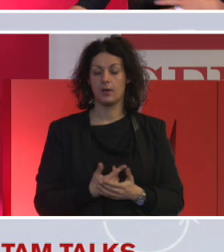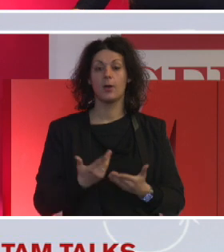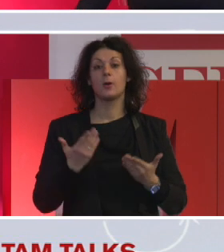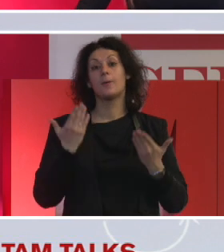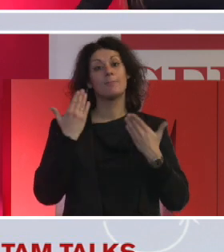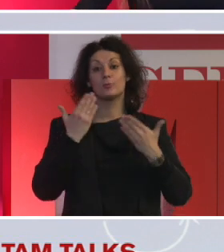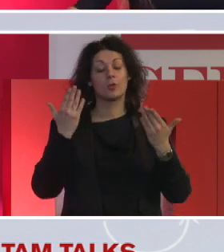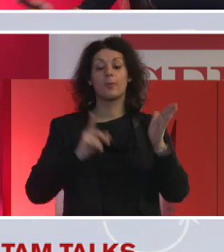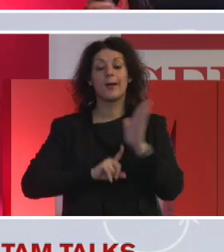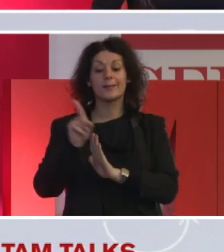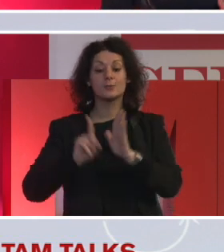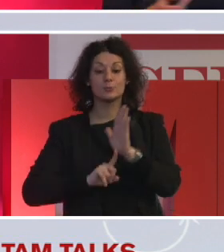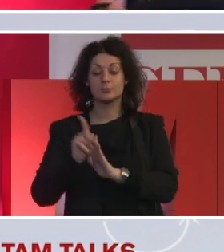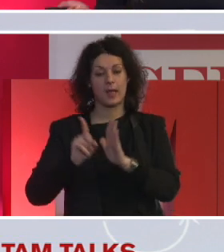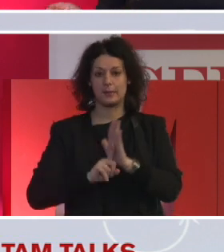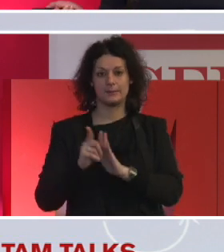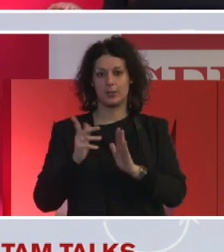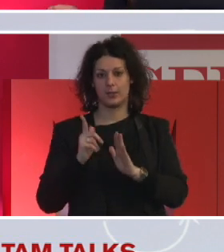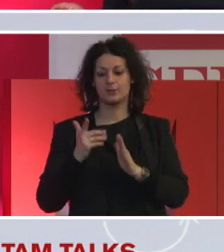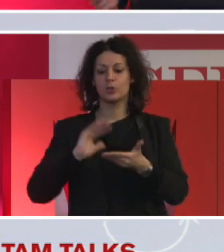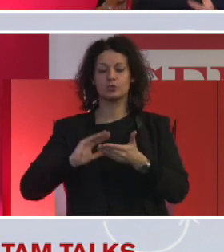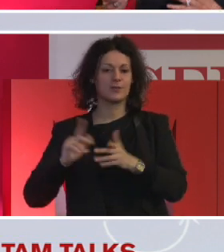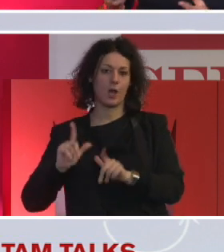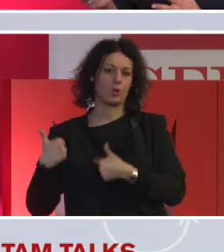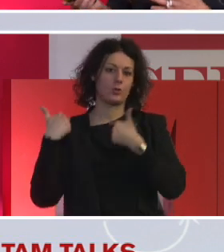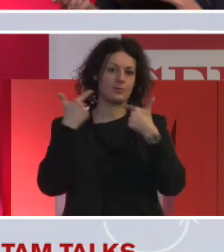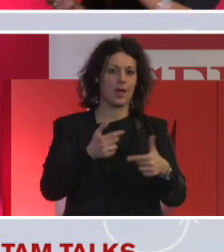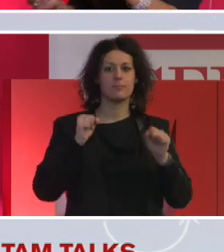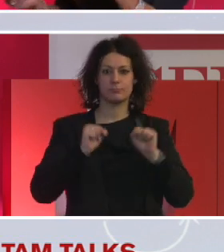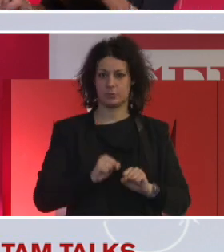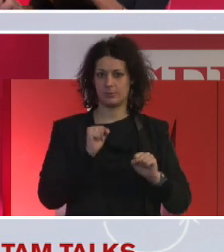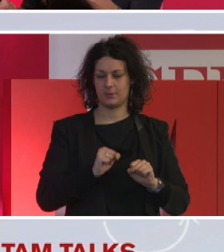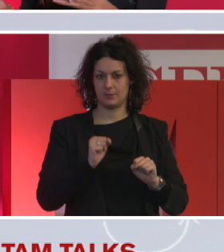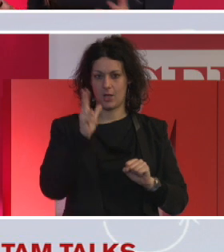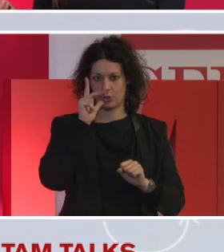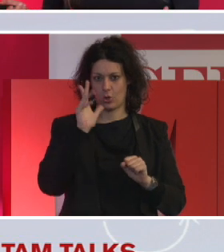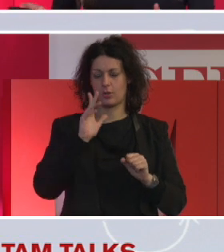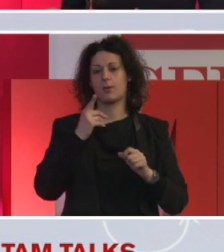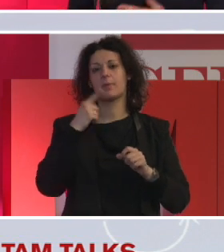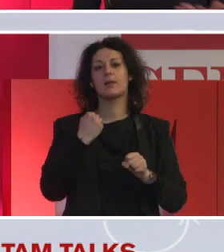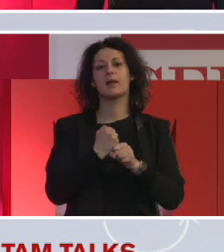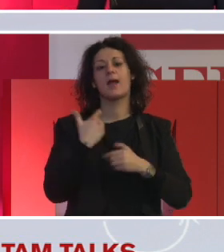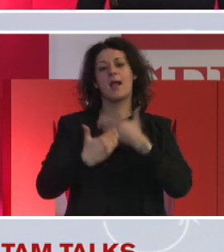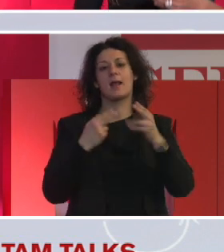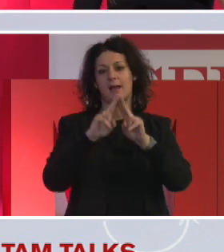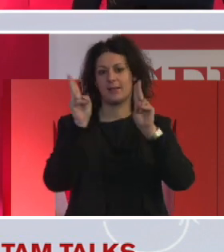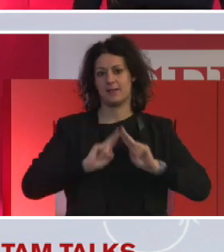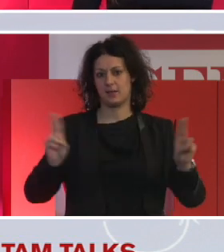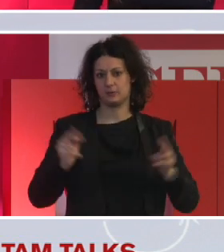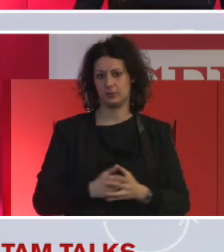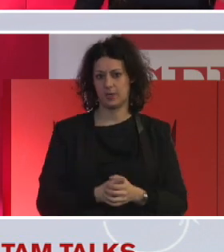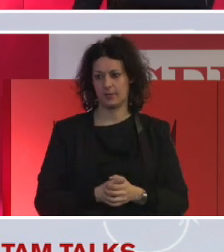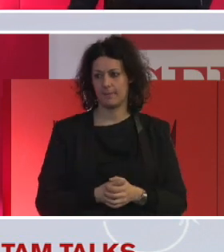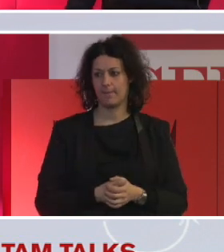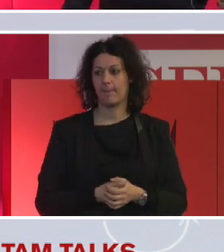quando guardiamo a livello di società non vengono offerte. In realtà questa è un po' di nuovo una bias che viene fatta perché spesso sia